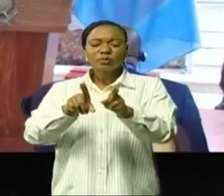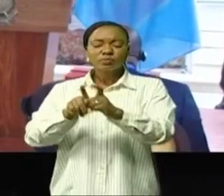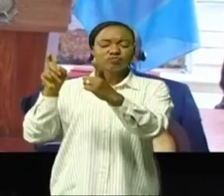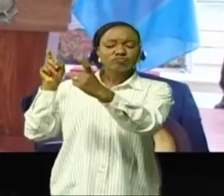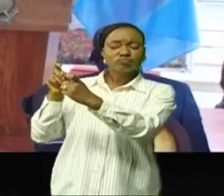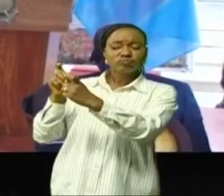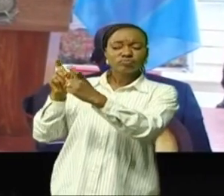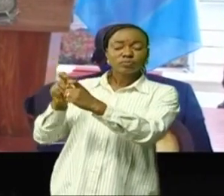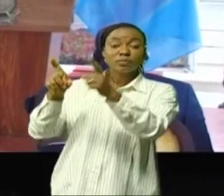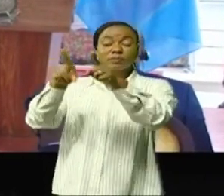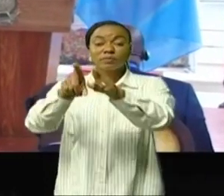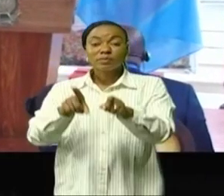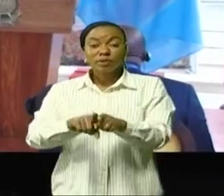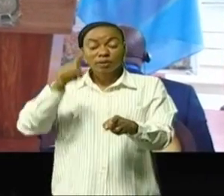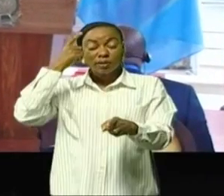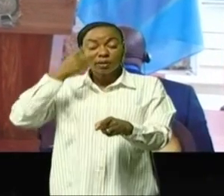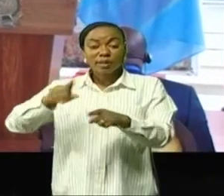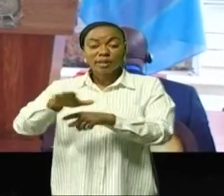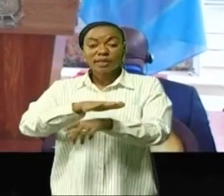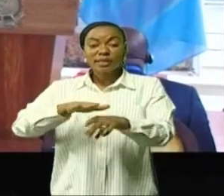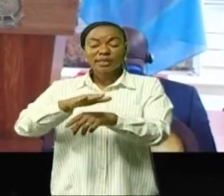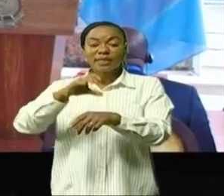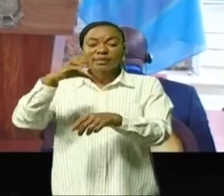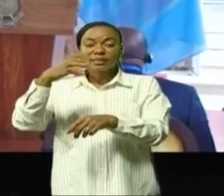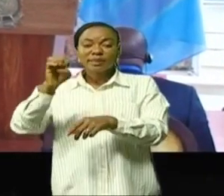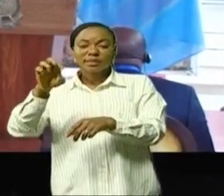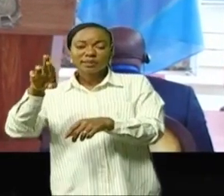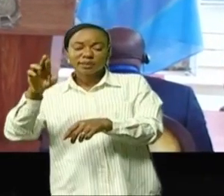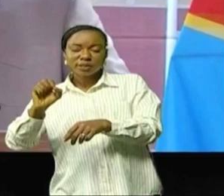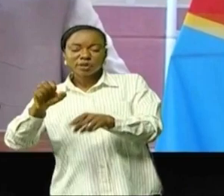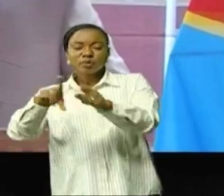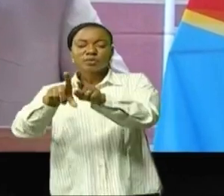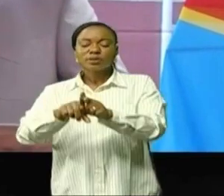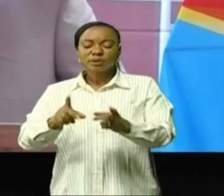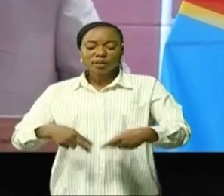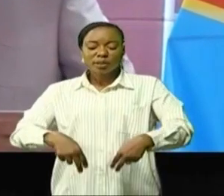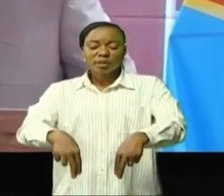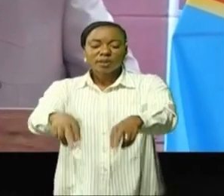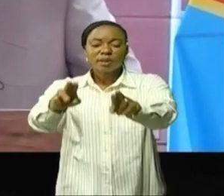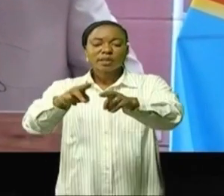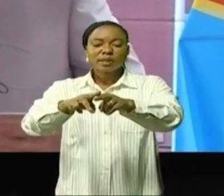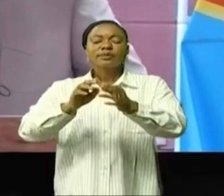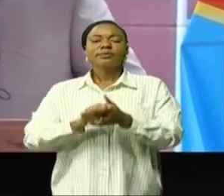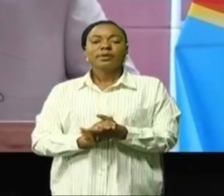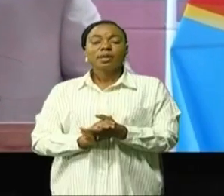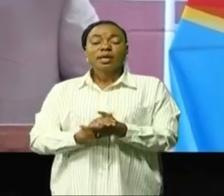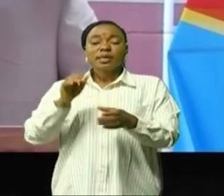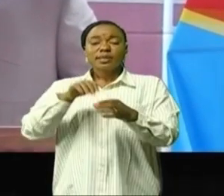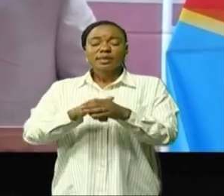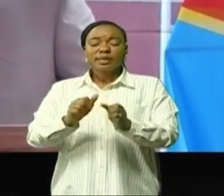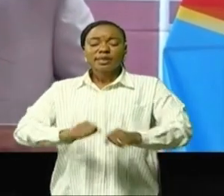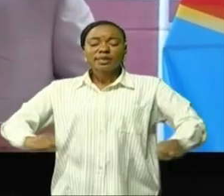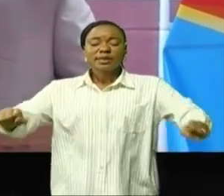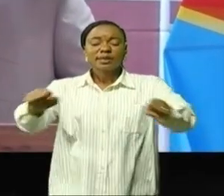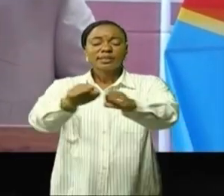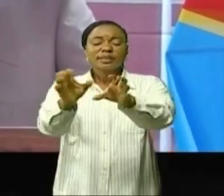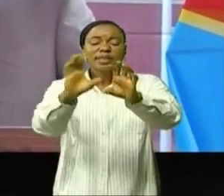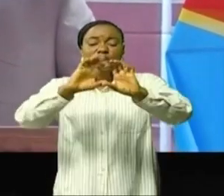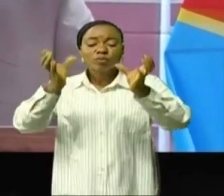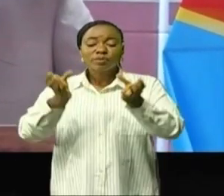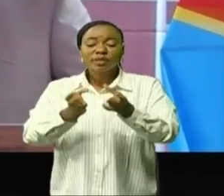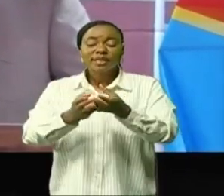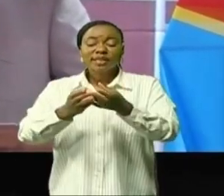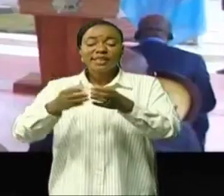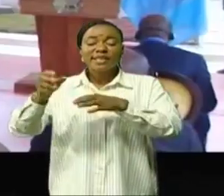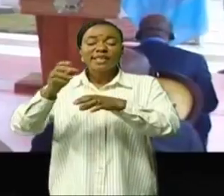établie sous l'égide de la CIRGEL et du processus de Nairobi dans le cadre de la communauté d'Afrique